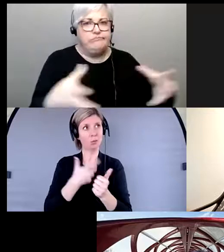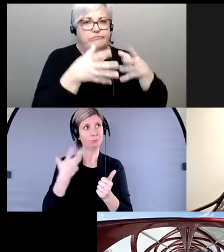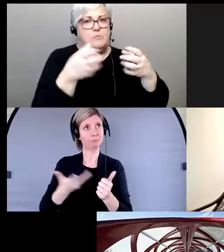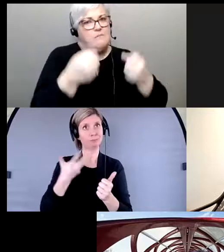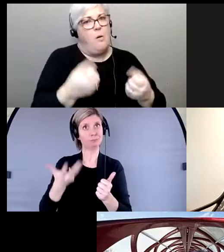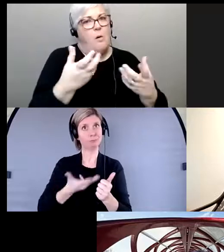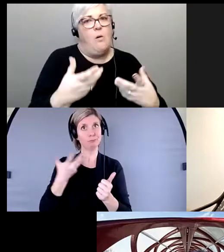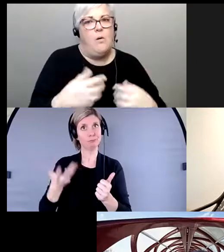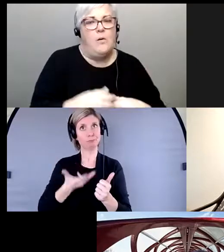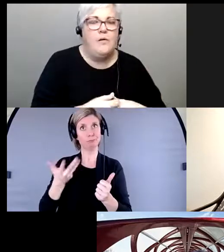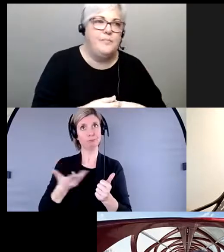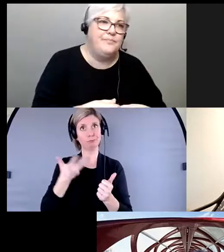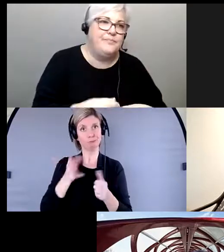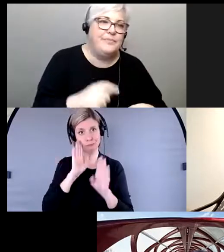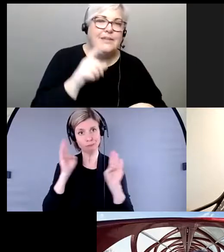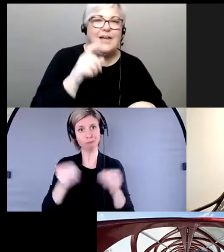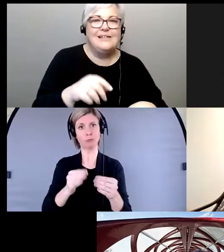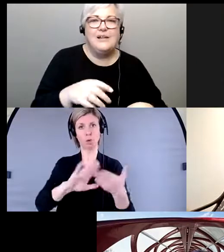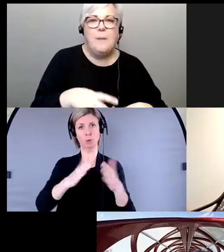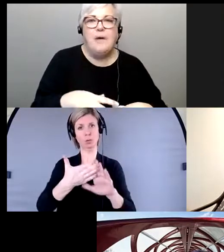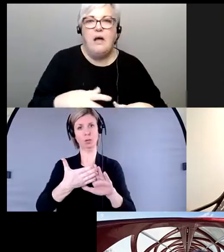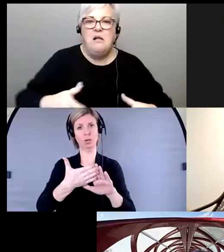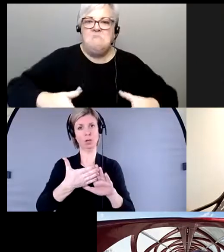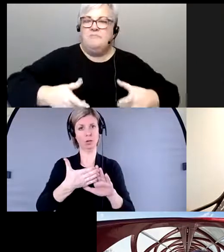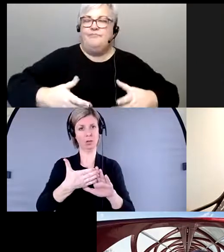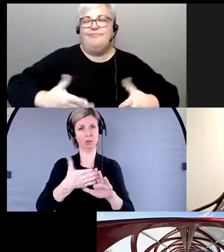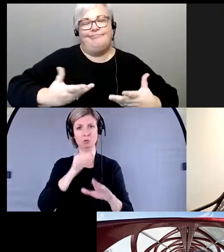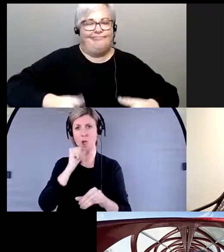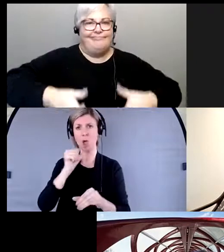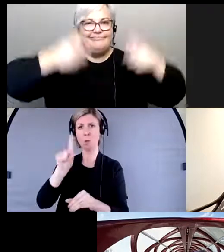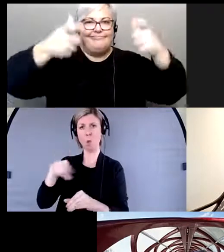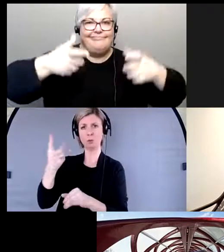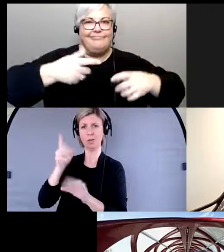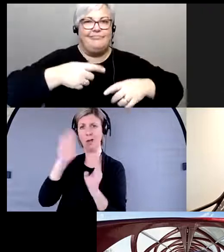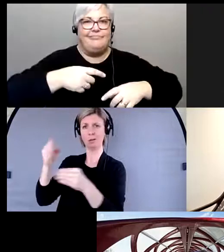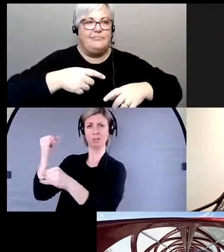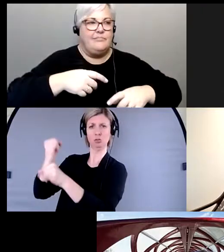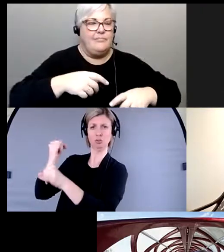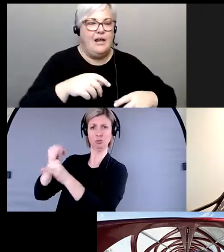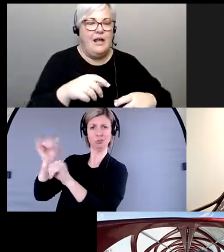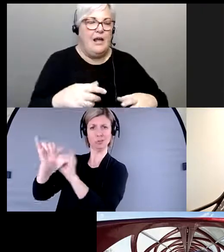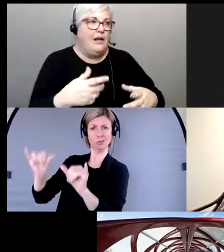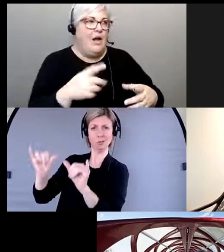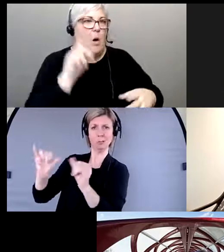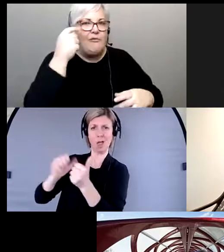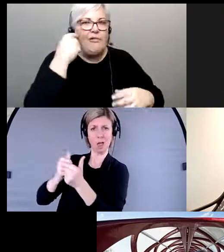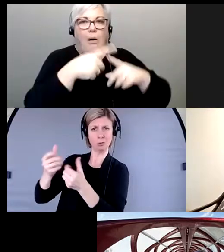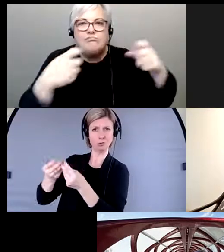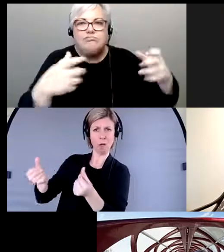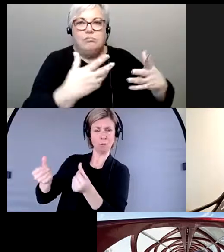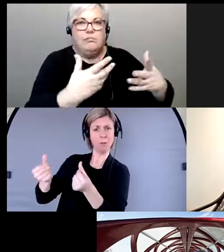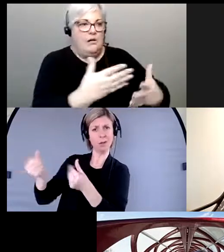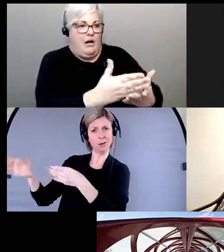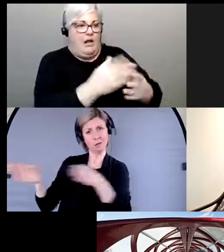Il faut essayer un peu de s'éloigner des grandes institutions, d'arrêter de dépendre de l'aide que ces institutions peuvent nous offrir pendant les situations de crise.